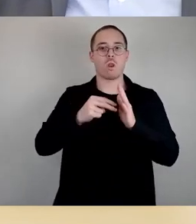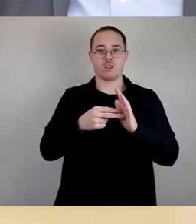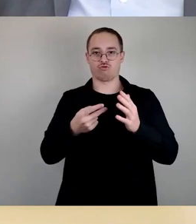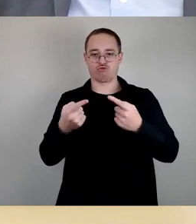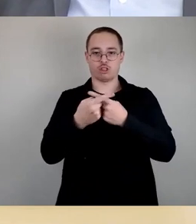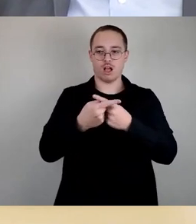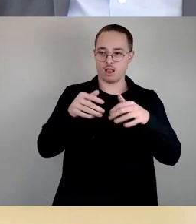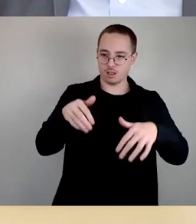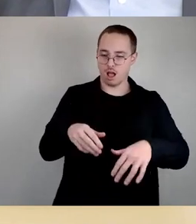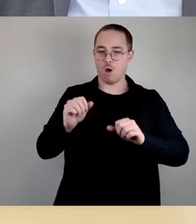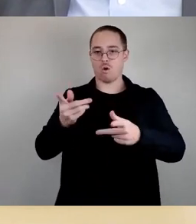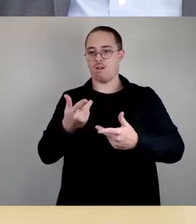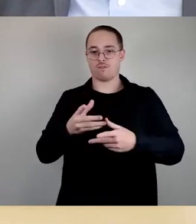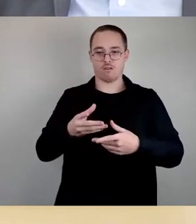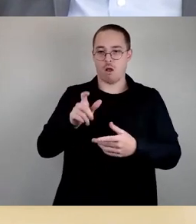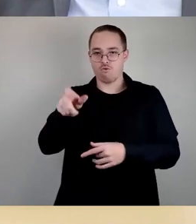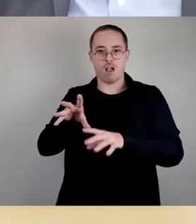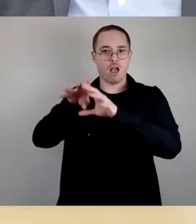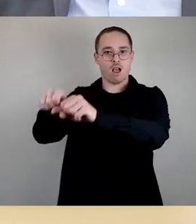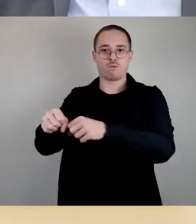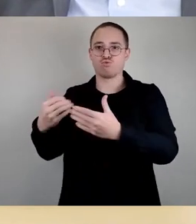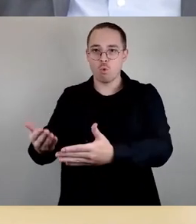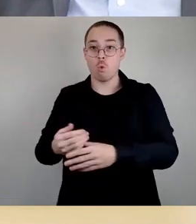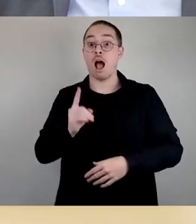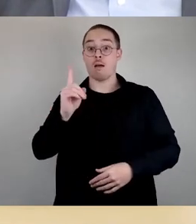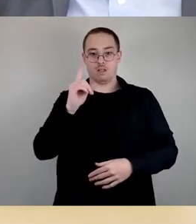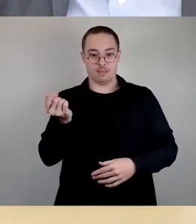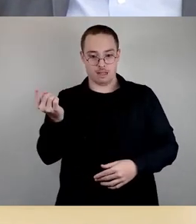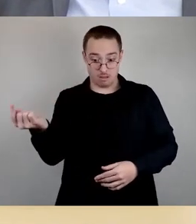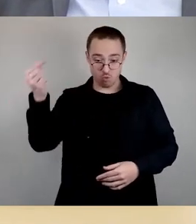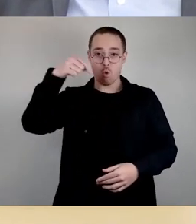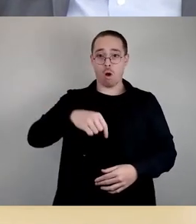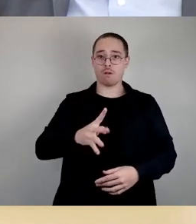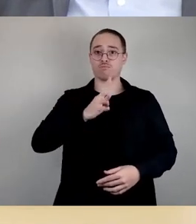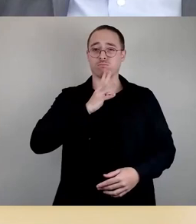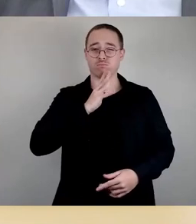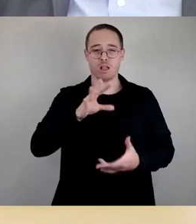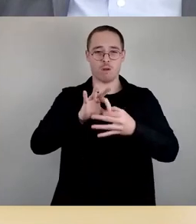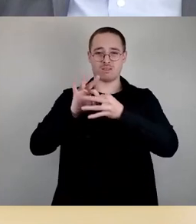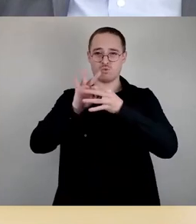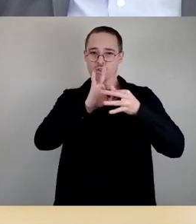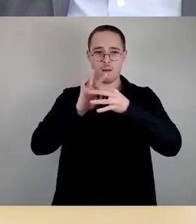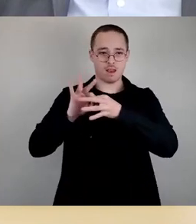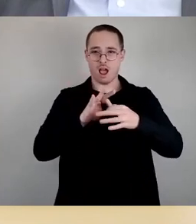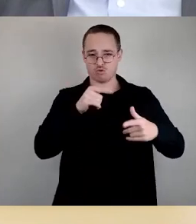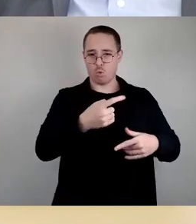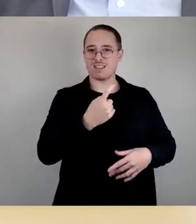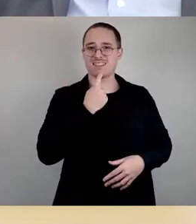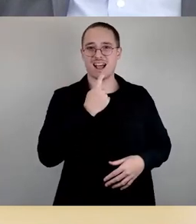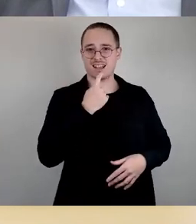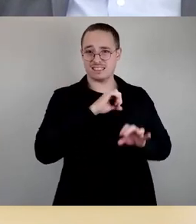Redebeitrag kommt, der überhaupt nichts mehr mit dem Sachverhalt zu tun hat, dann hat es eben keine Rede mehr zur Sache zu tun, und das war hier der Fall.